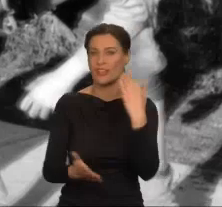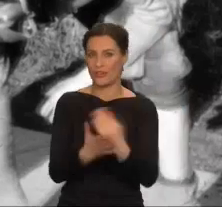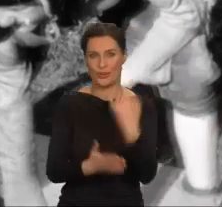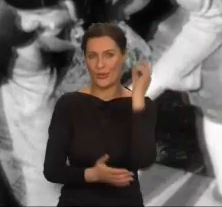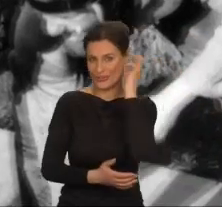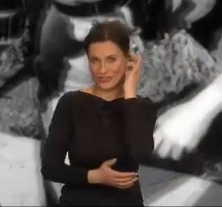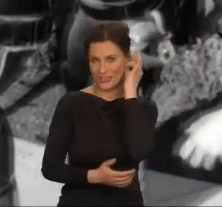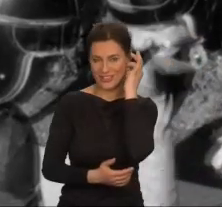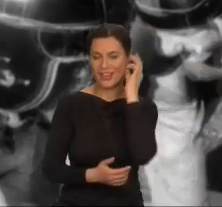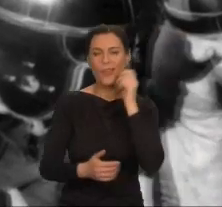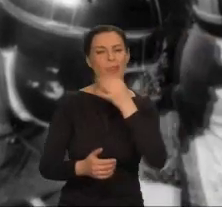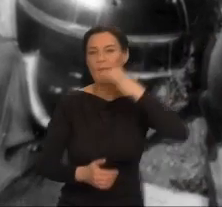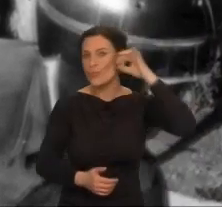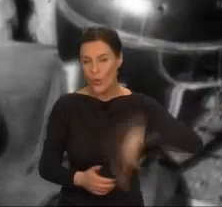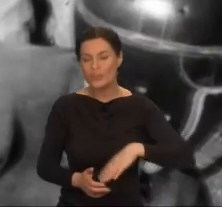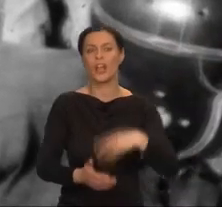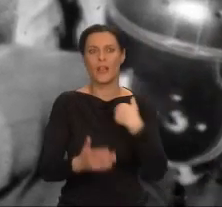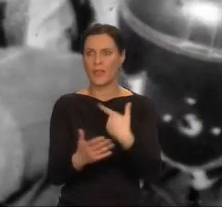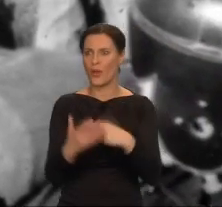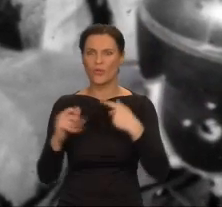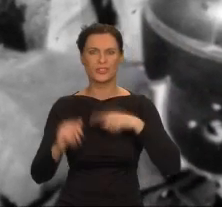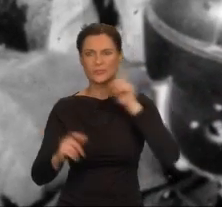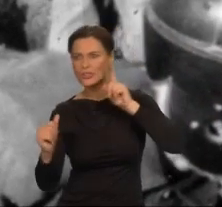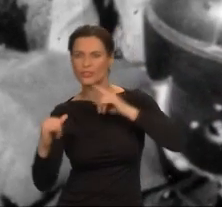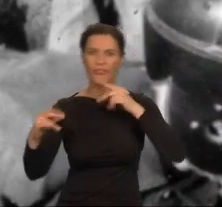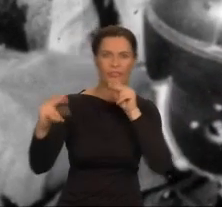Ursula musiała walczyć o prawo do głosu.